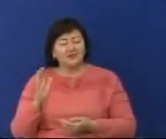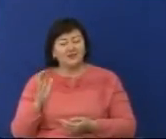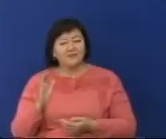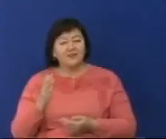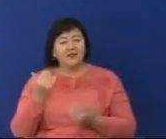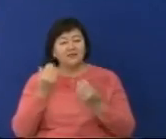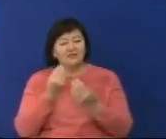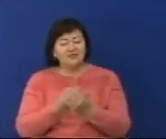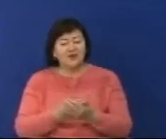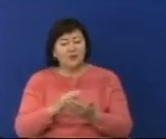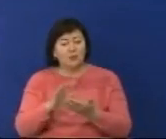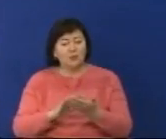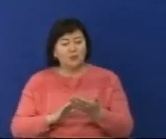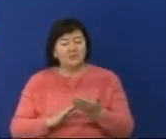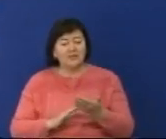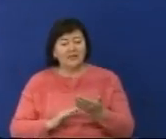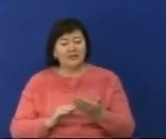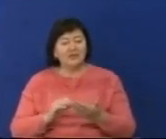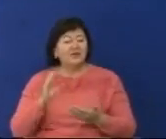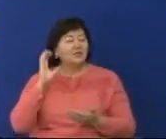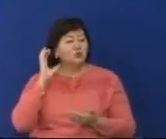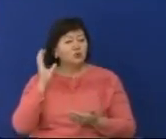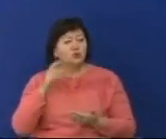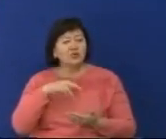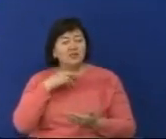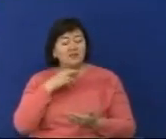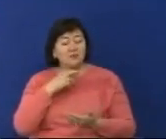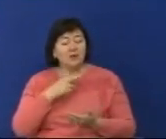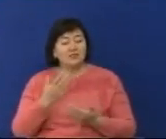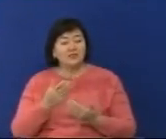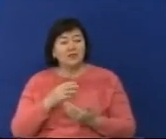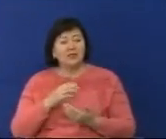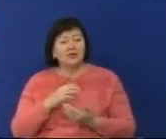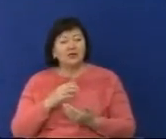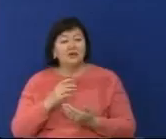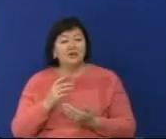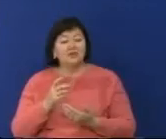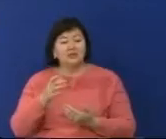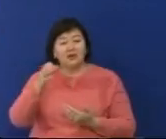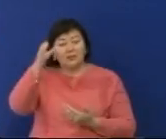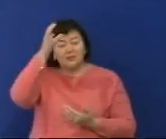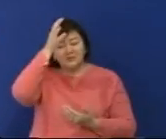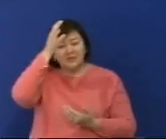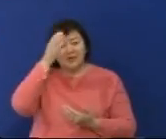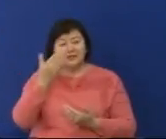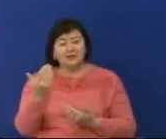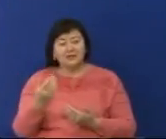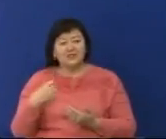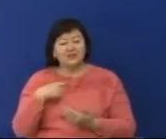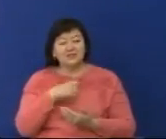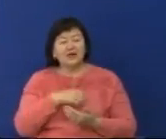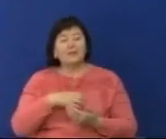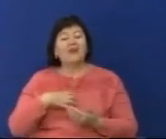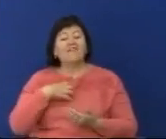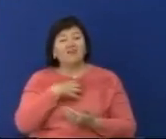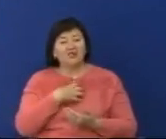зейін қойатында бұтыр, мен өзіме көп ойтыйдым. Адамға ең керегі білім, ой білімнен ұшқандай жаңа капиталда аяма